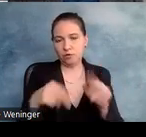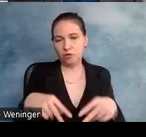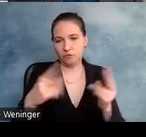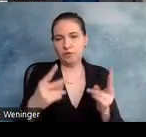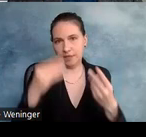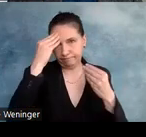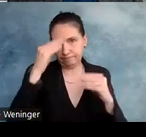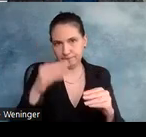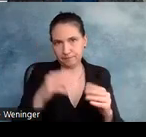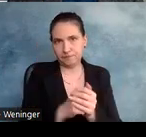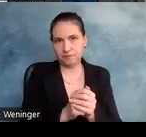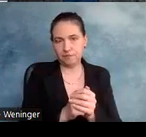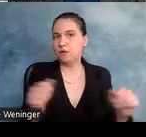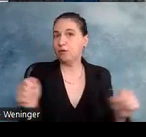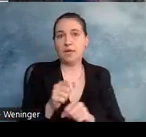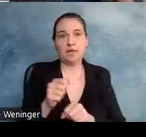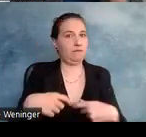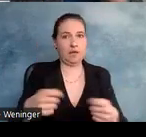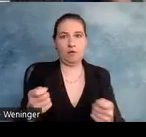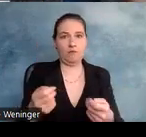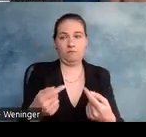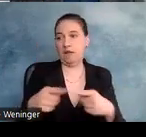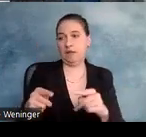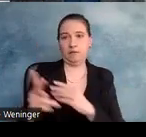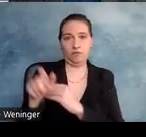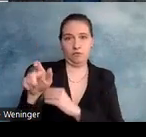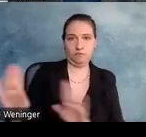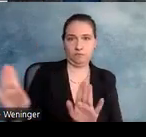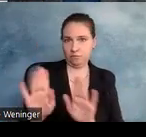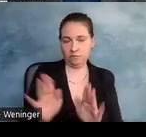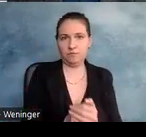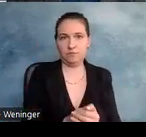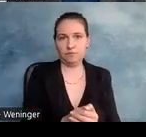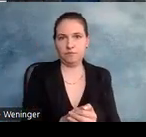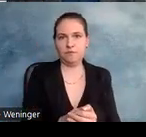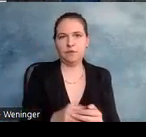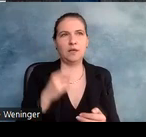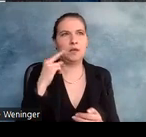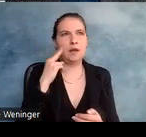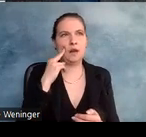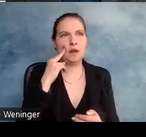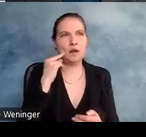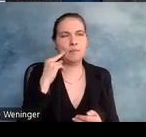und es darf nicht kommerziell verändert weitergegeben werden, nur das heißt, same alike heißt das, glaube ich.